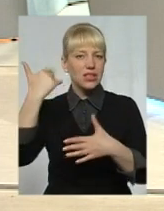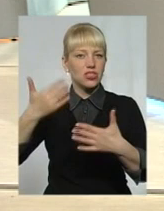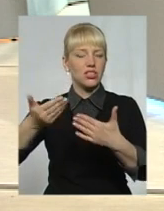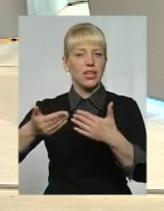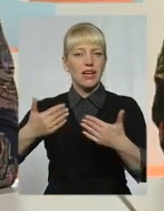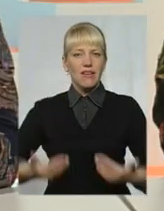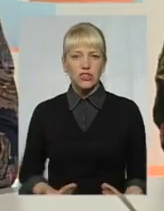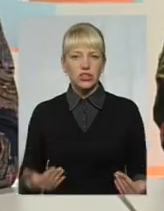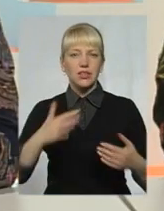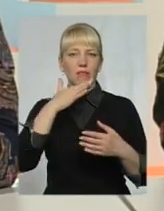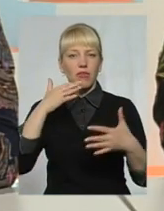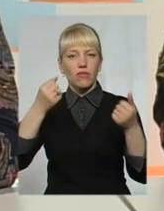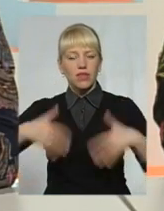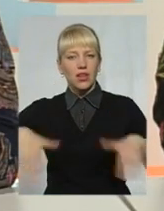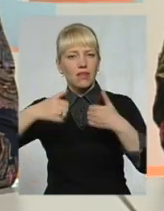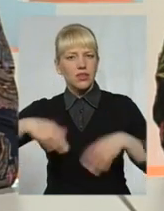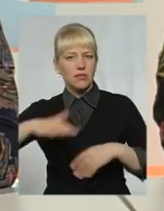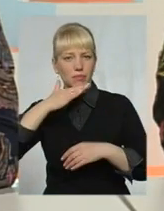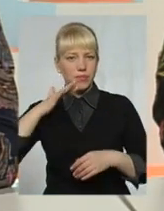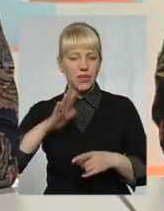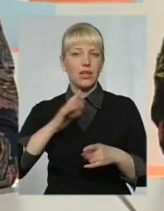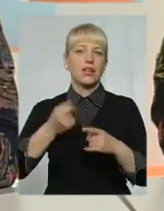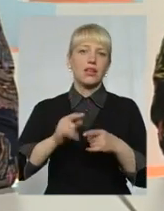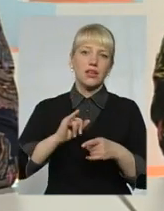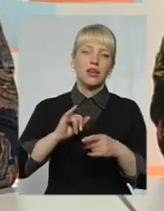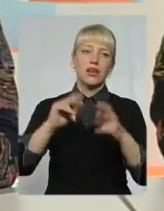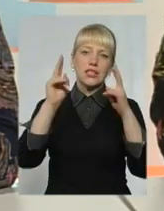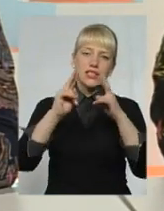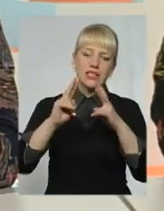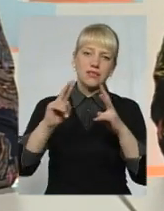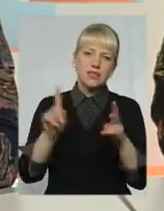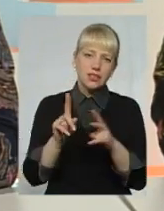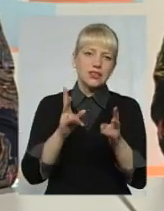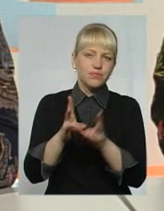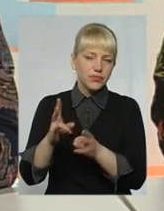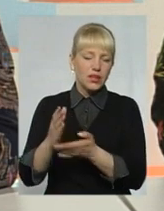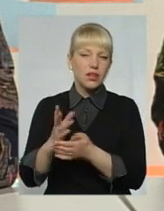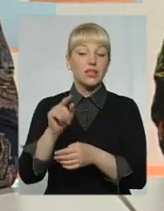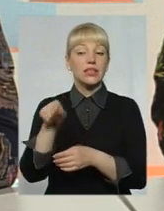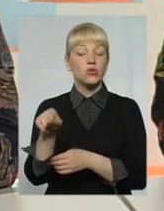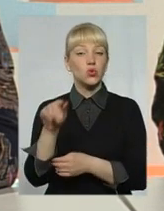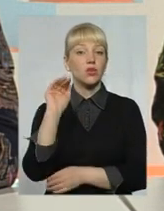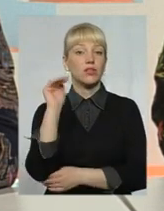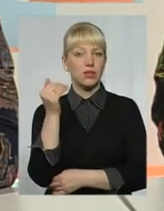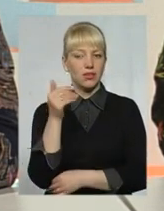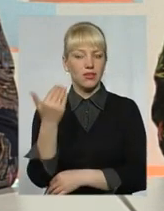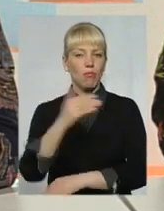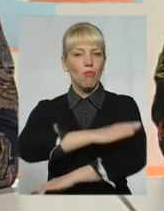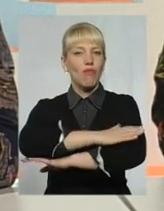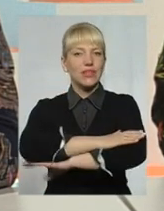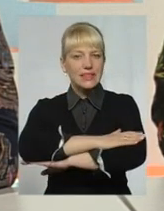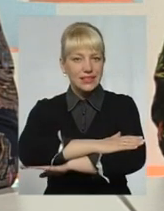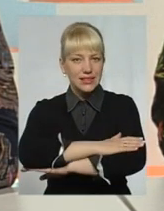втрат якогось стержню у житті. І цю дитину, звичайно, її поведінка є